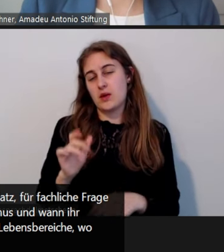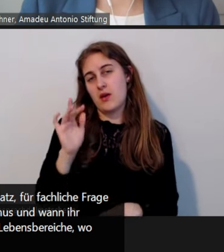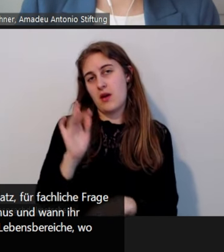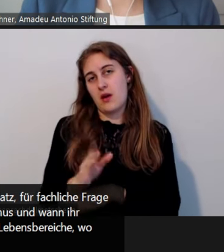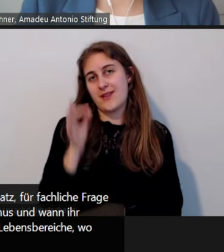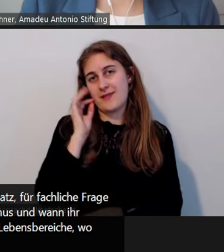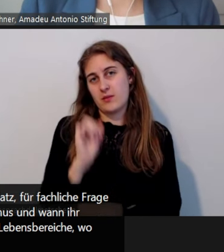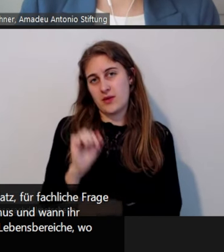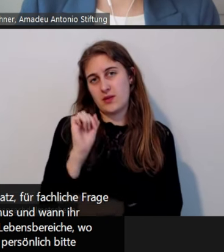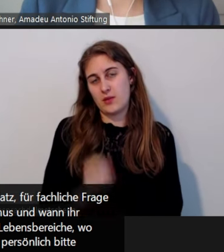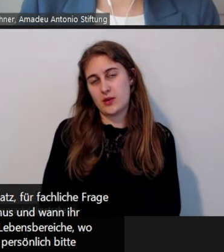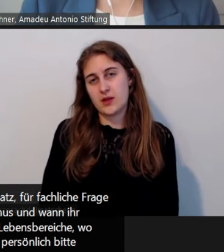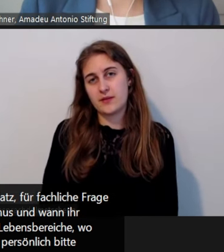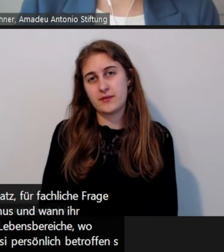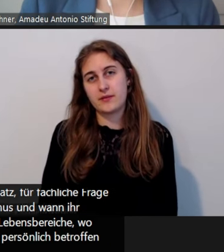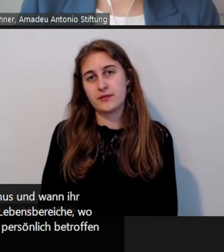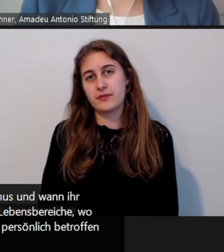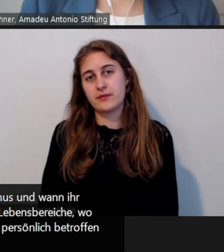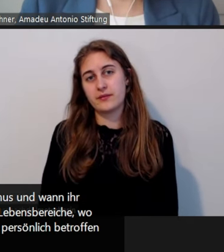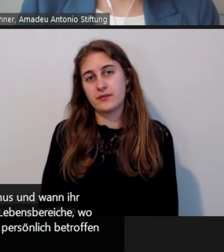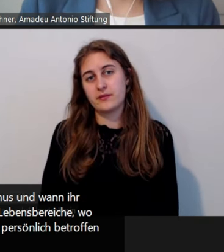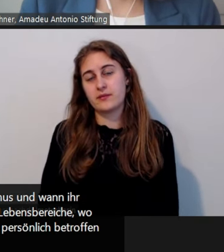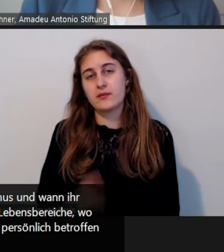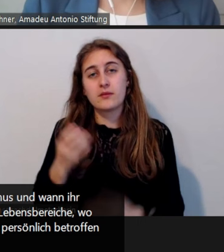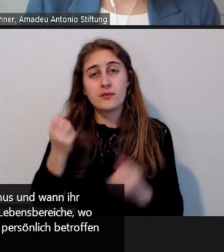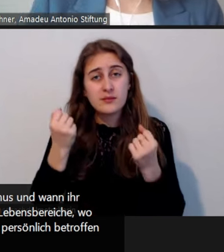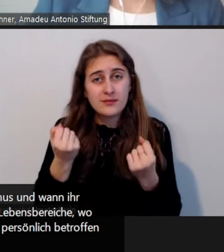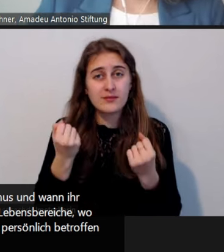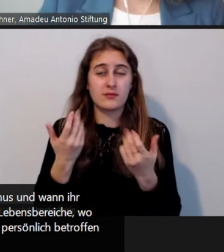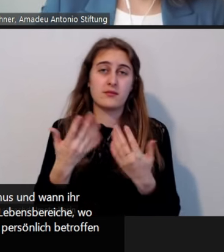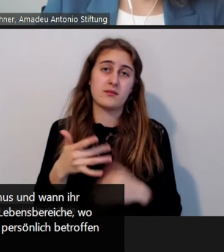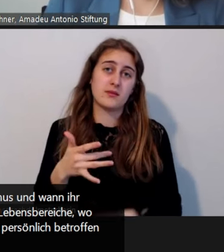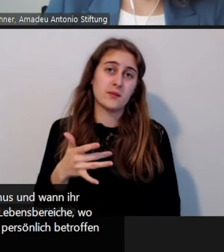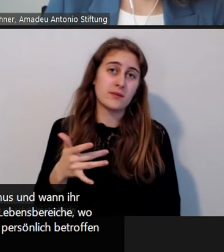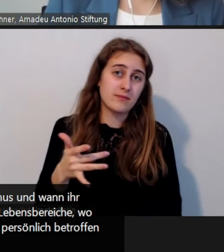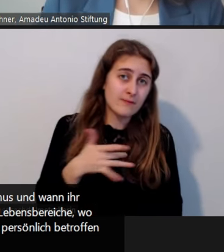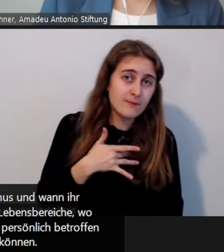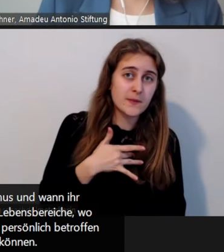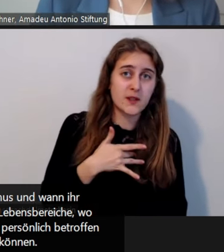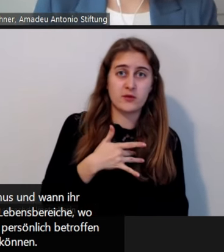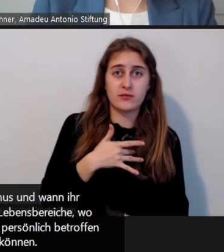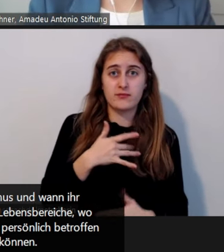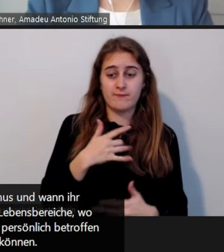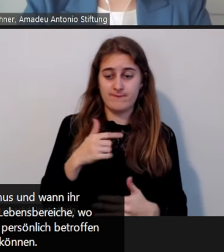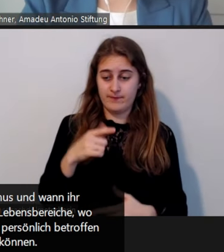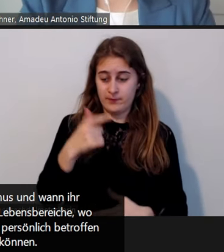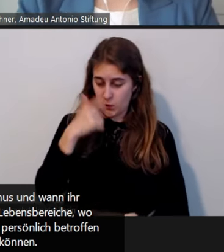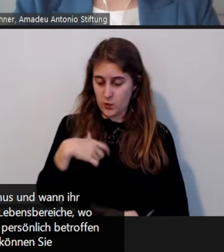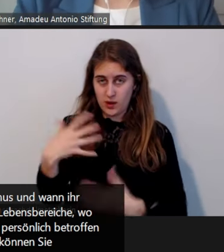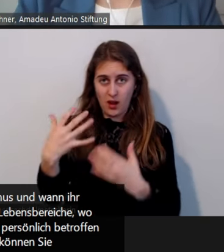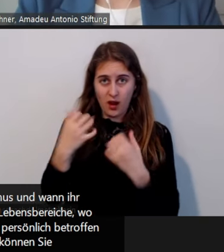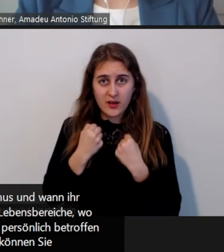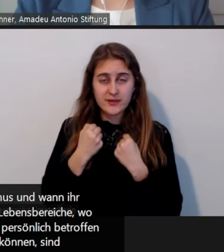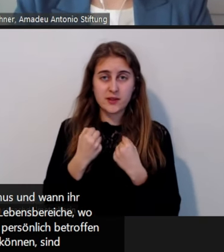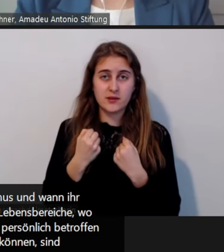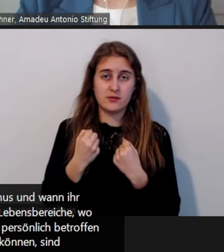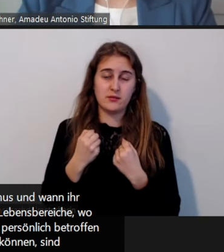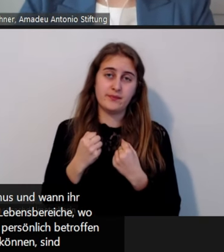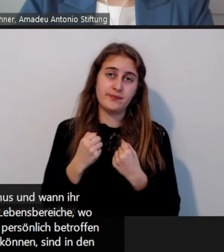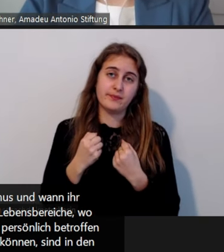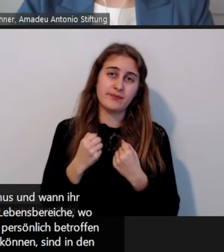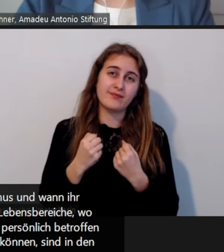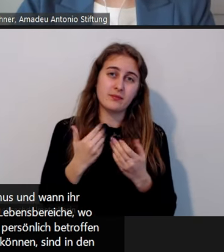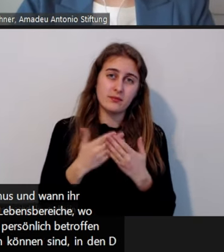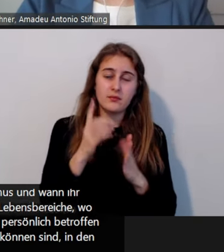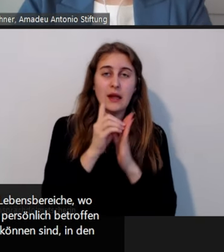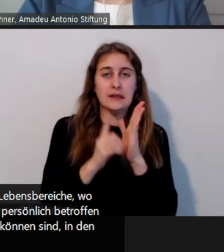quasi persönlich betroffen sein können oder persönlich angegriffen werden können. sind in